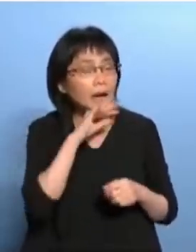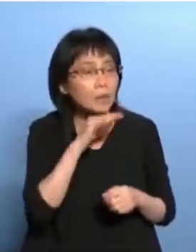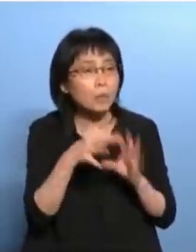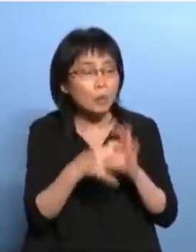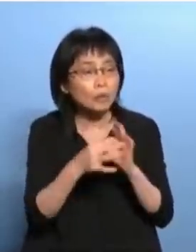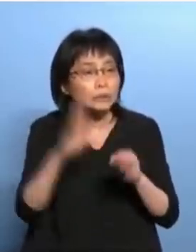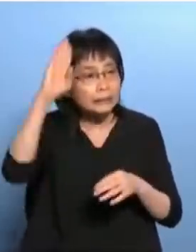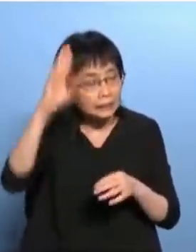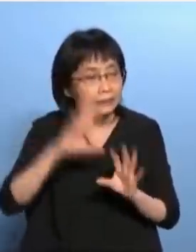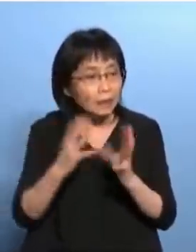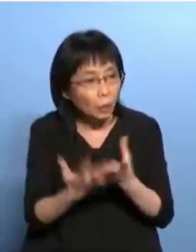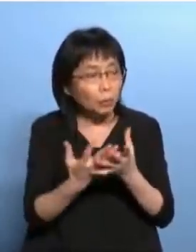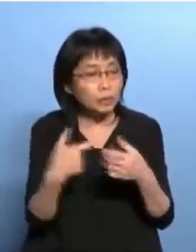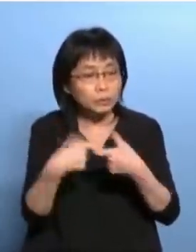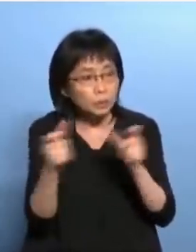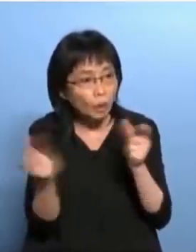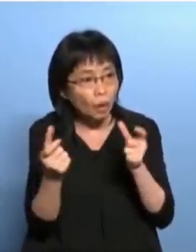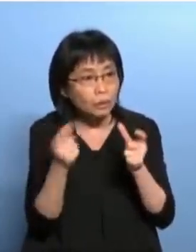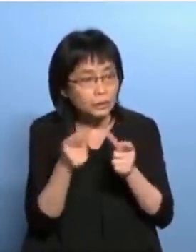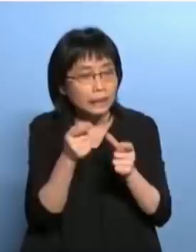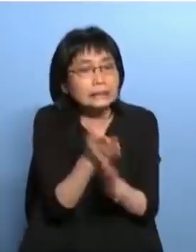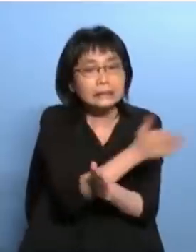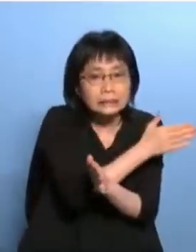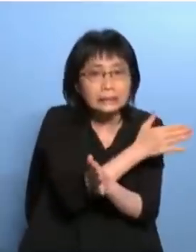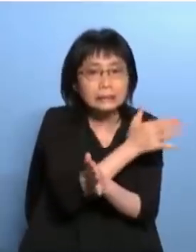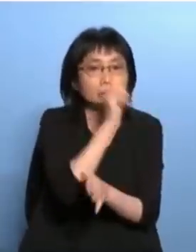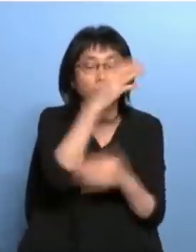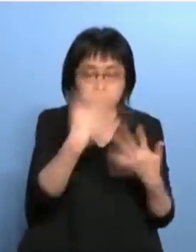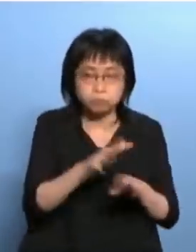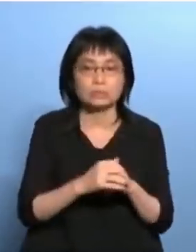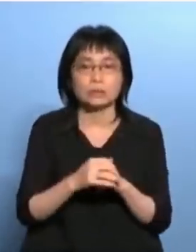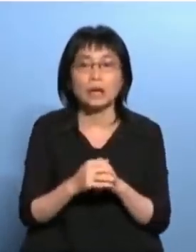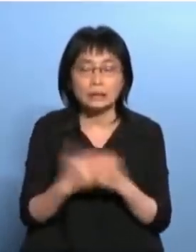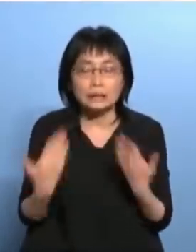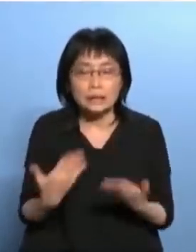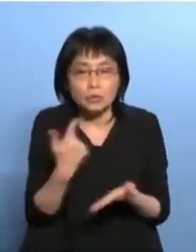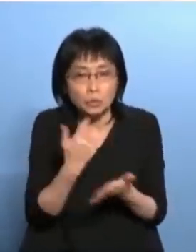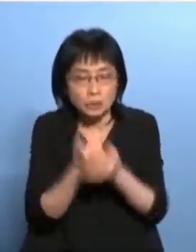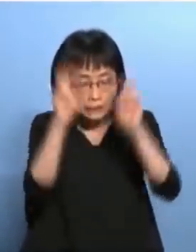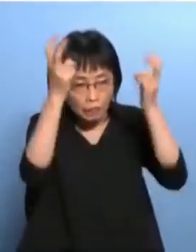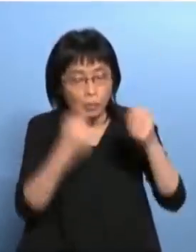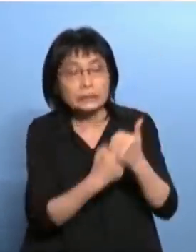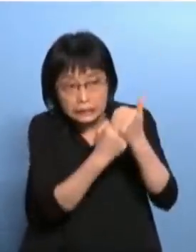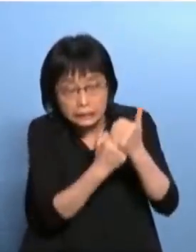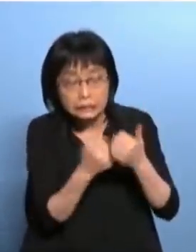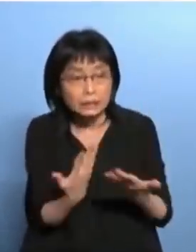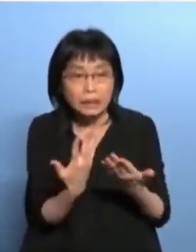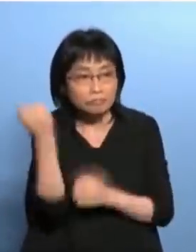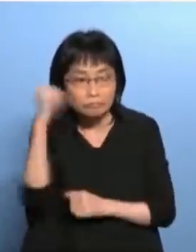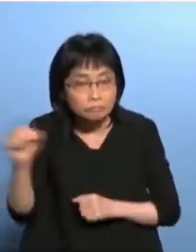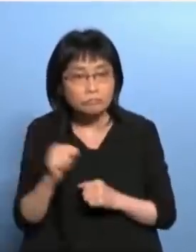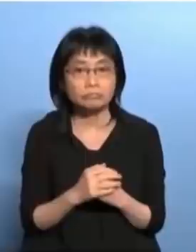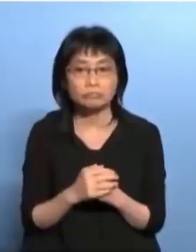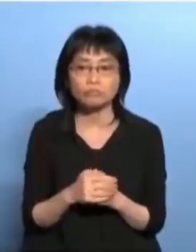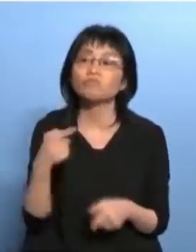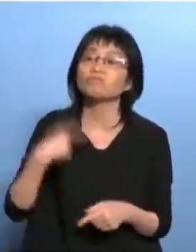不到他剪不到剪不到主席对我是不支持因为他纳入因为我现在